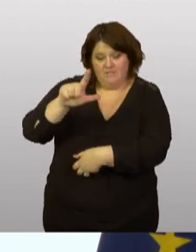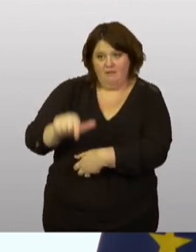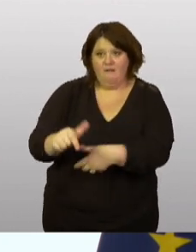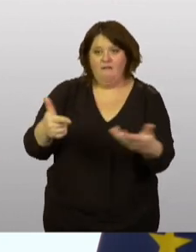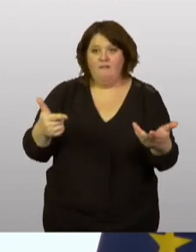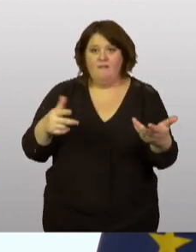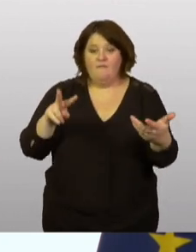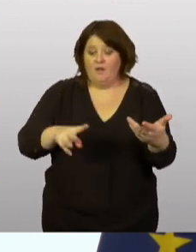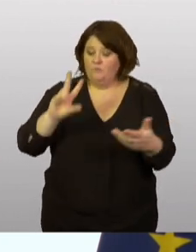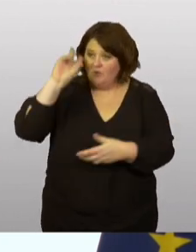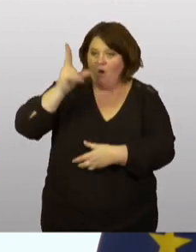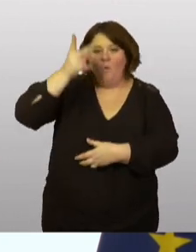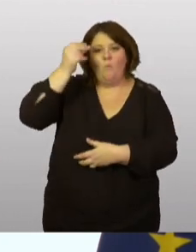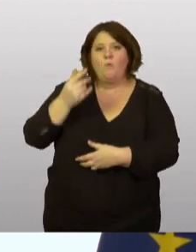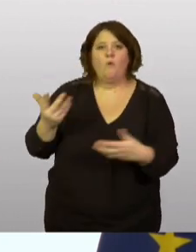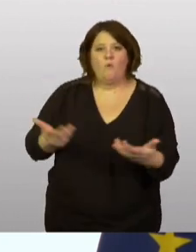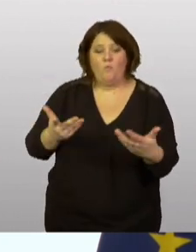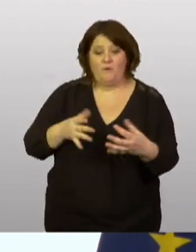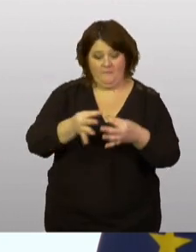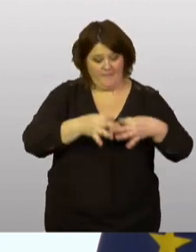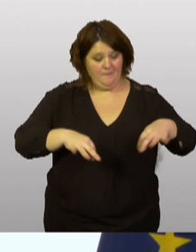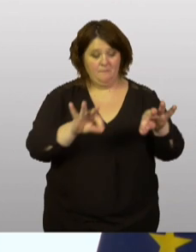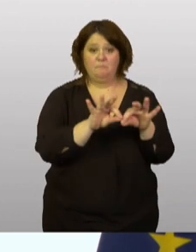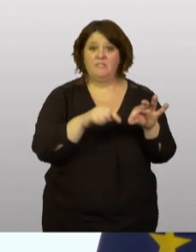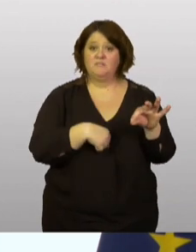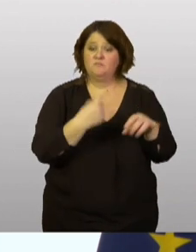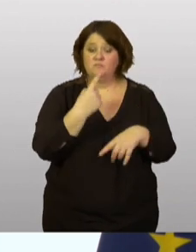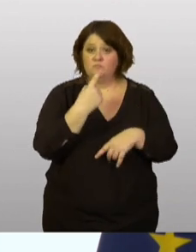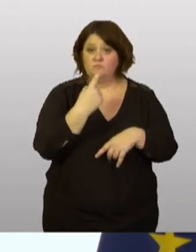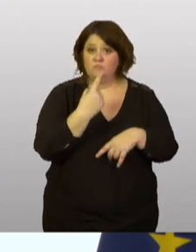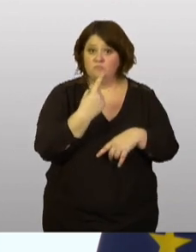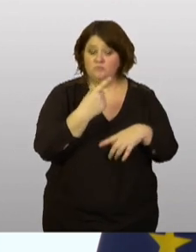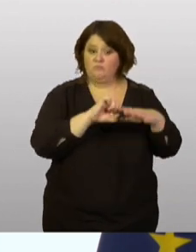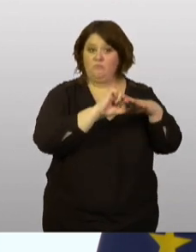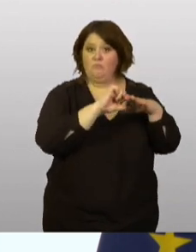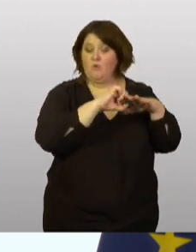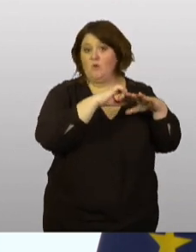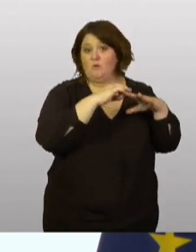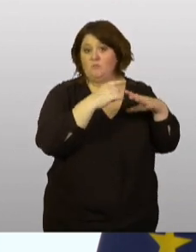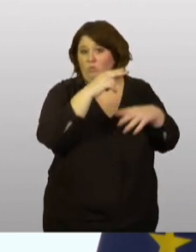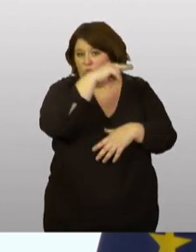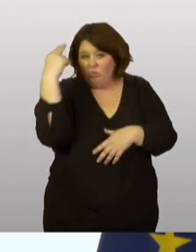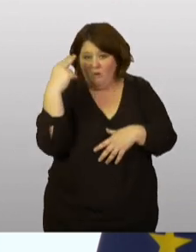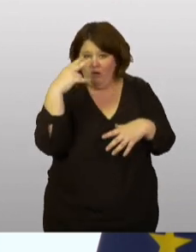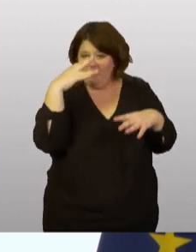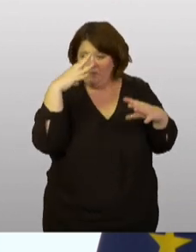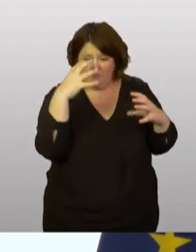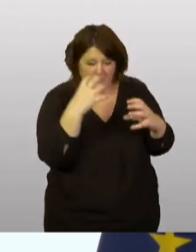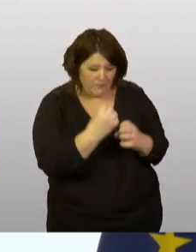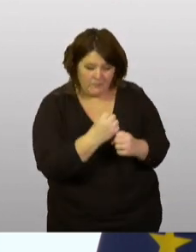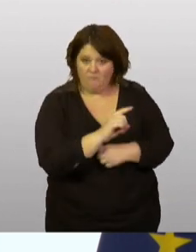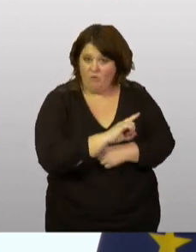compris que notre pays ne sombrera pas dans le noir. Nous avons